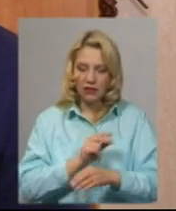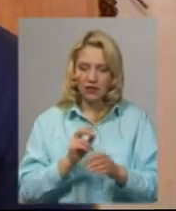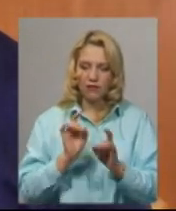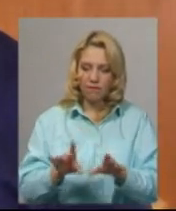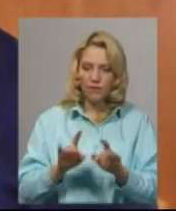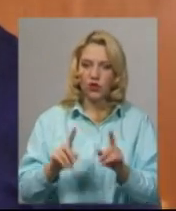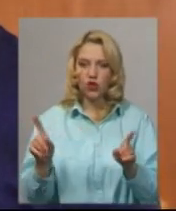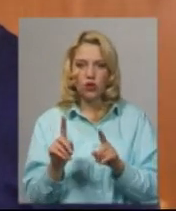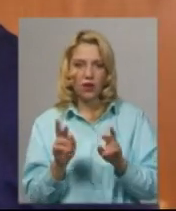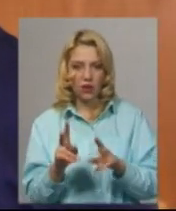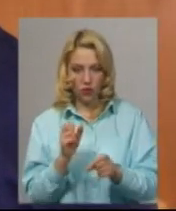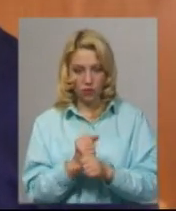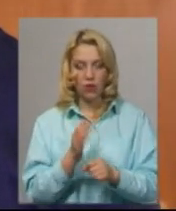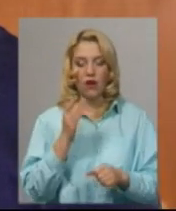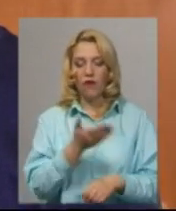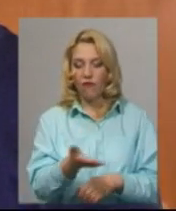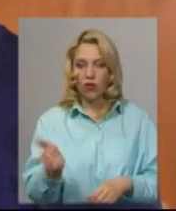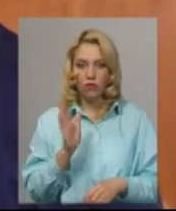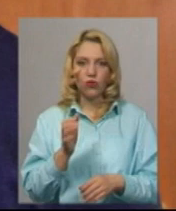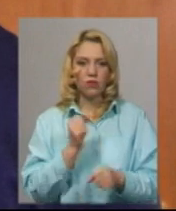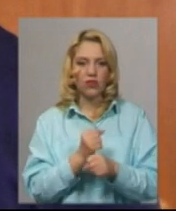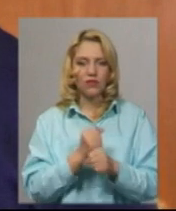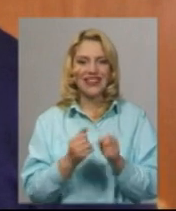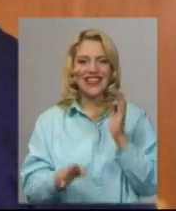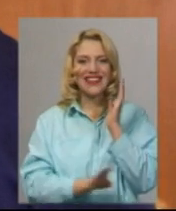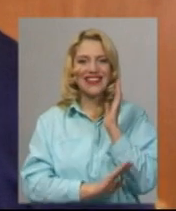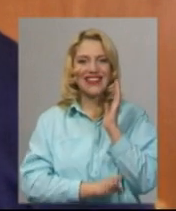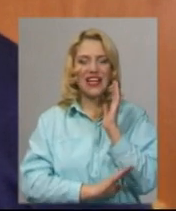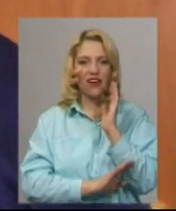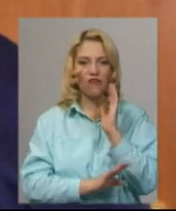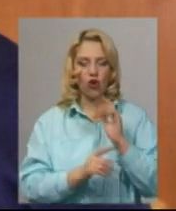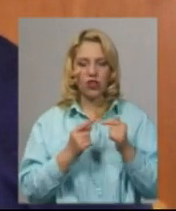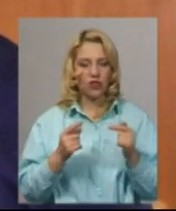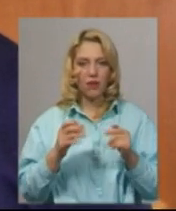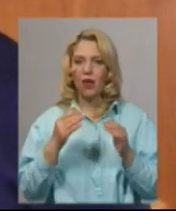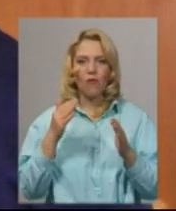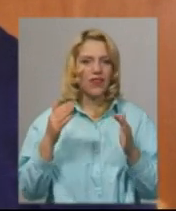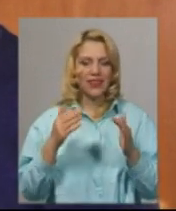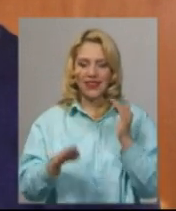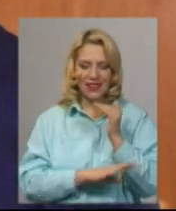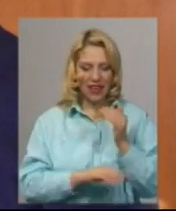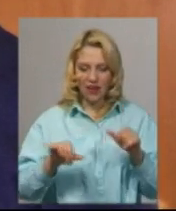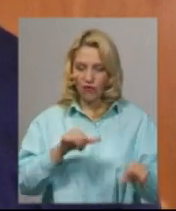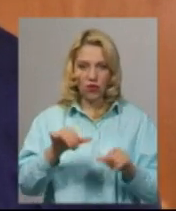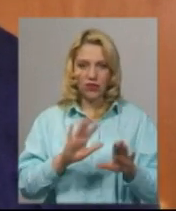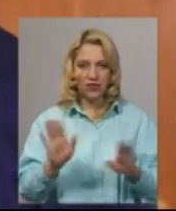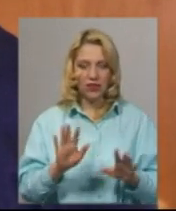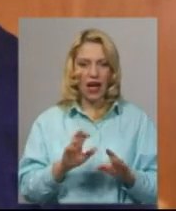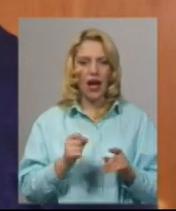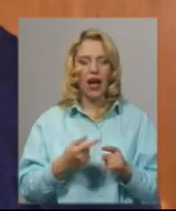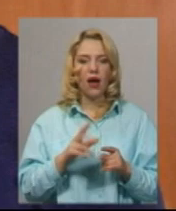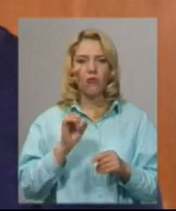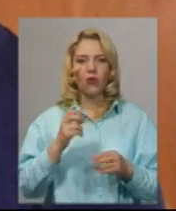як вони робляться. Вони будуть працювати дерев'яними інструментами, не по дереву, вони будуть дерев'яними інструментами працювати по